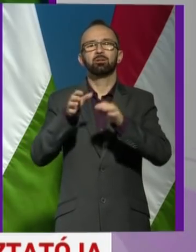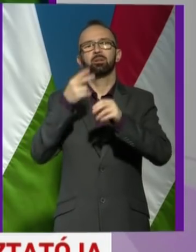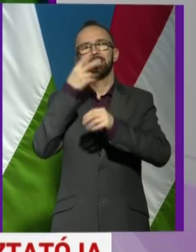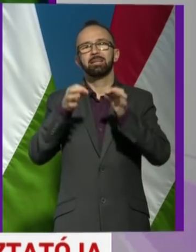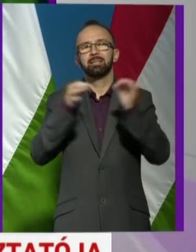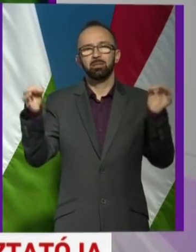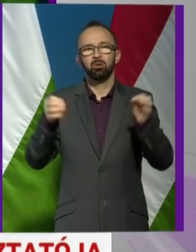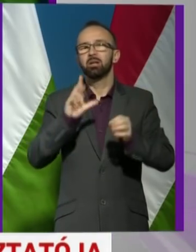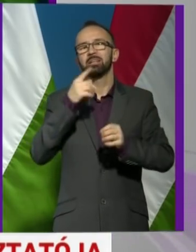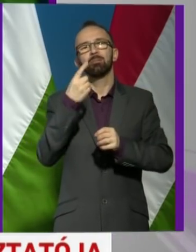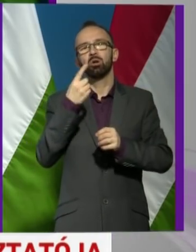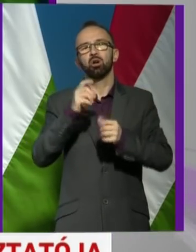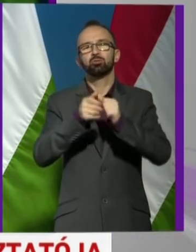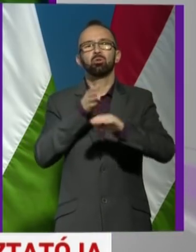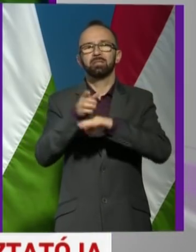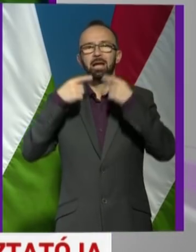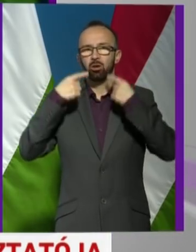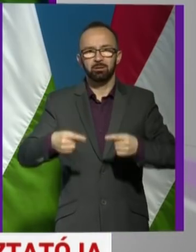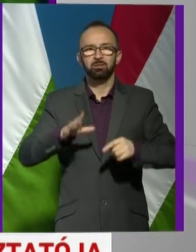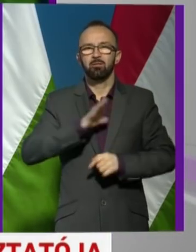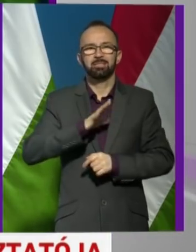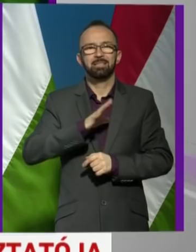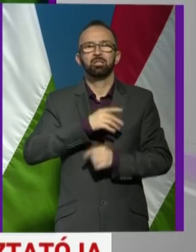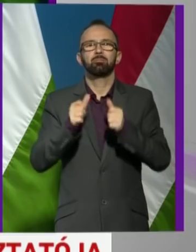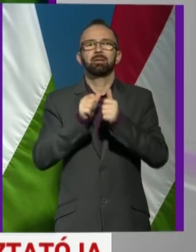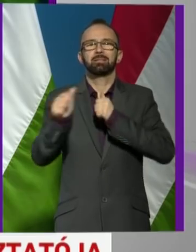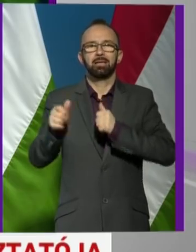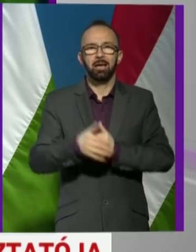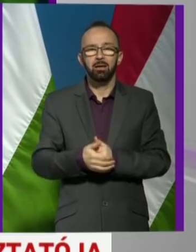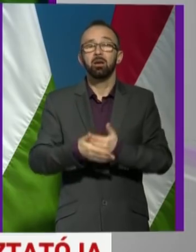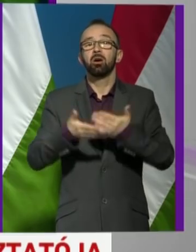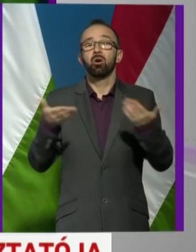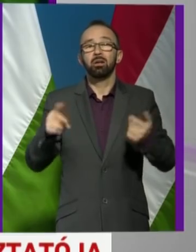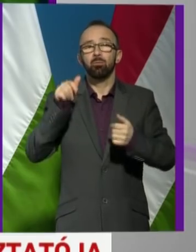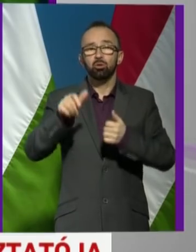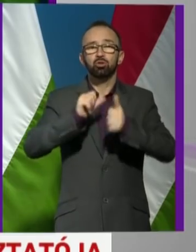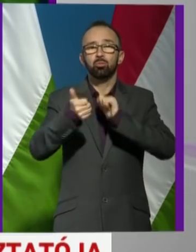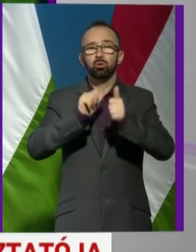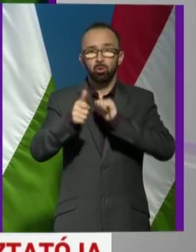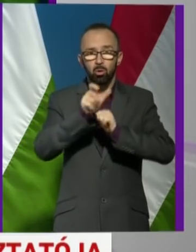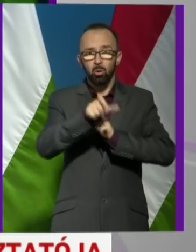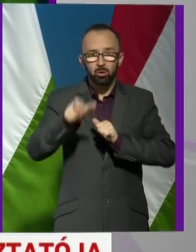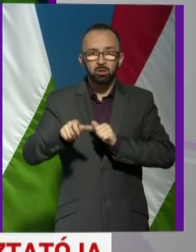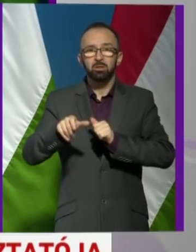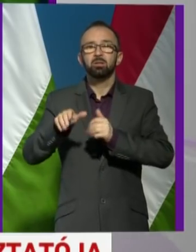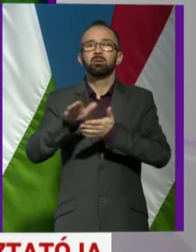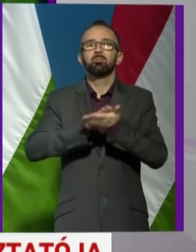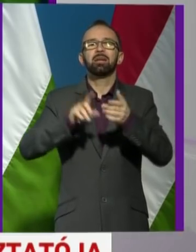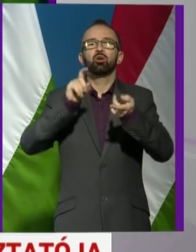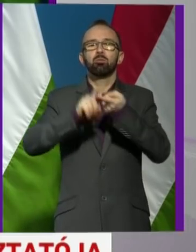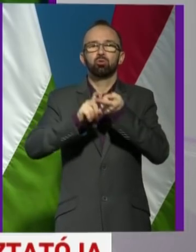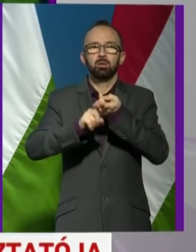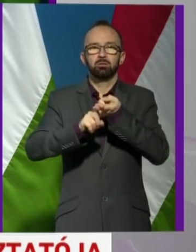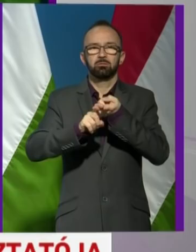hiszen nem maga a sportág határozza meg a veszélyeztetettség mértékét, hanem az, hogy ott a sportolók, illetve milyen kapcsolatba